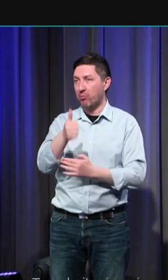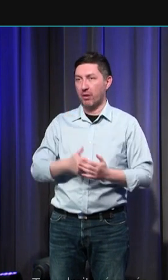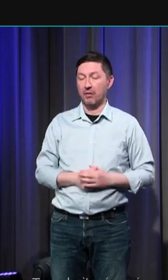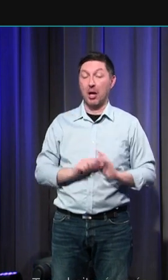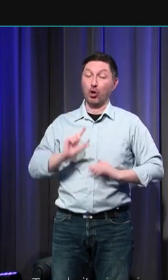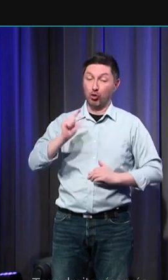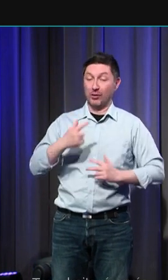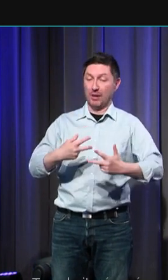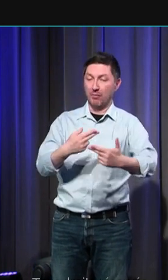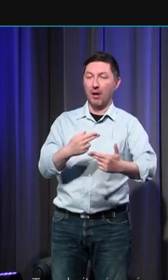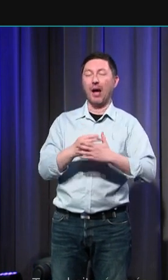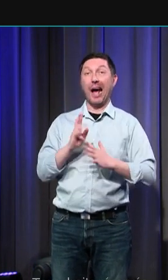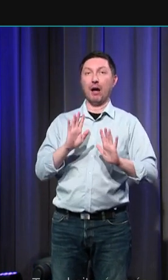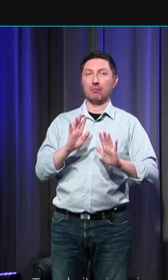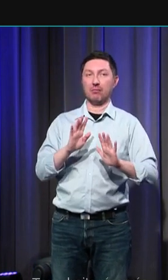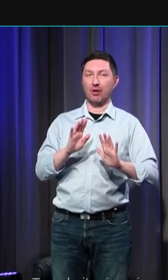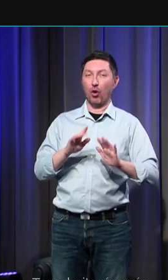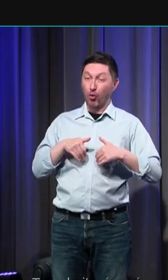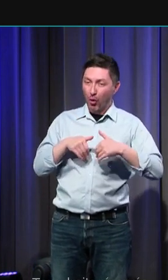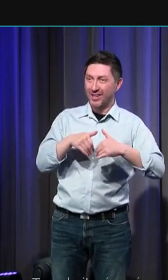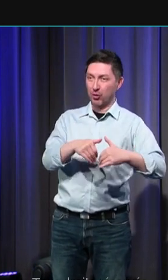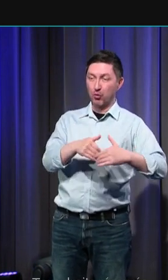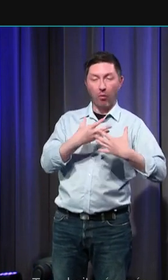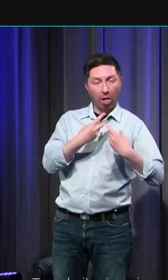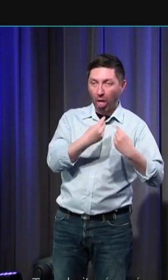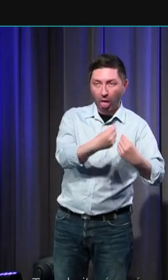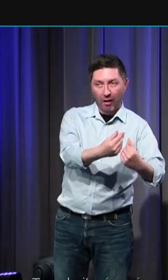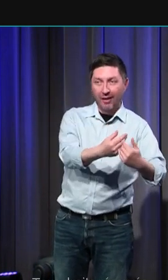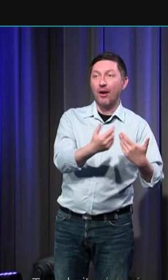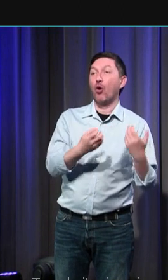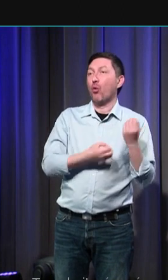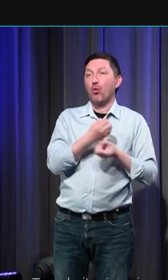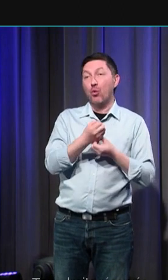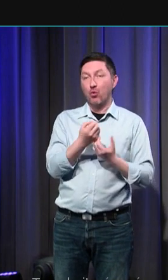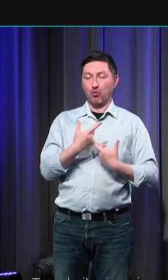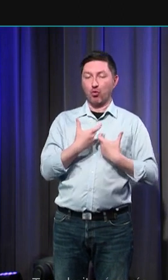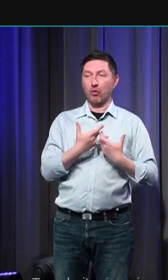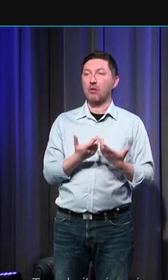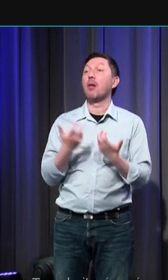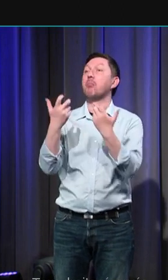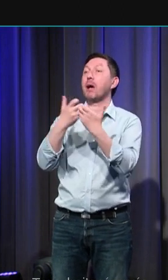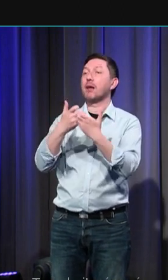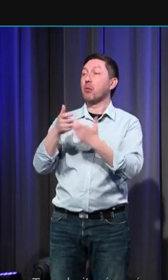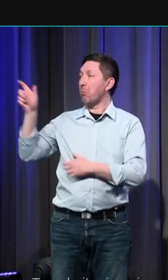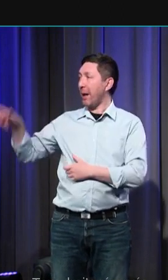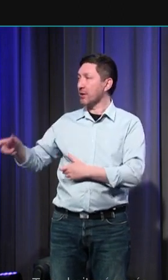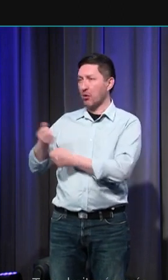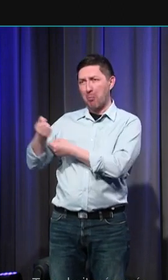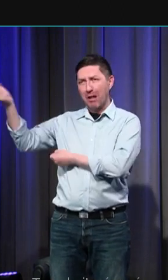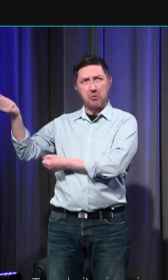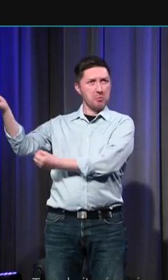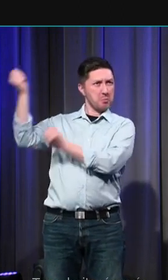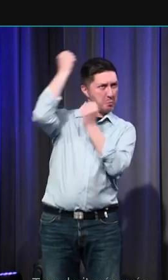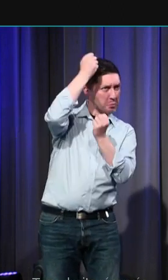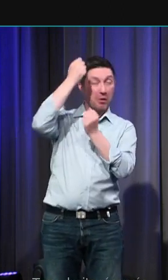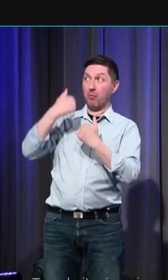rationnelle accompagne le mouvement. Par exemple, disent-ils, si quelqu'un lève un bâton sur moi, je vais être saisi par un sursaut de